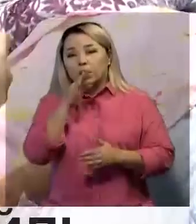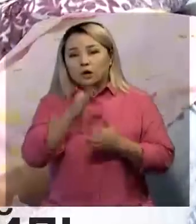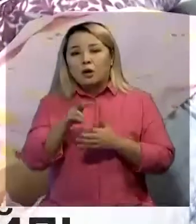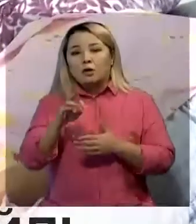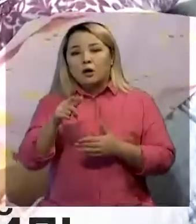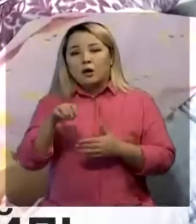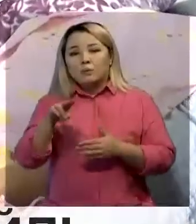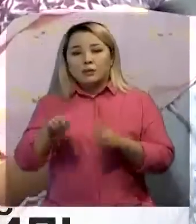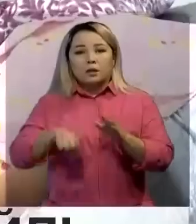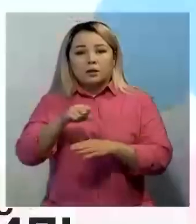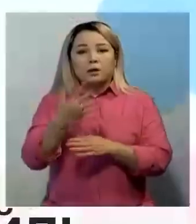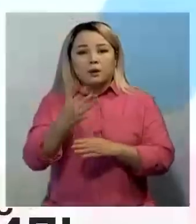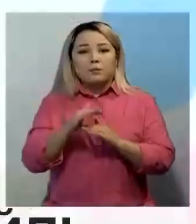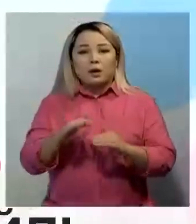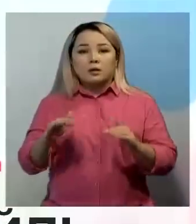жүгініпті.